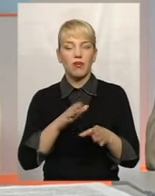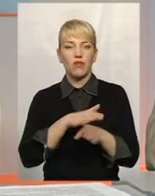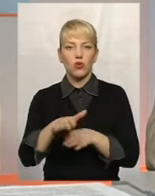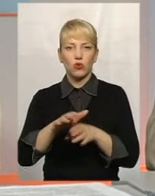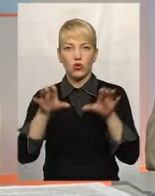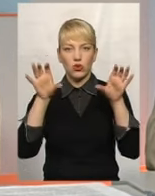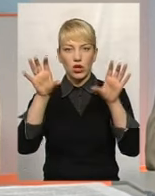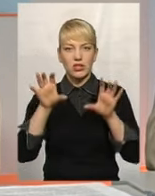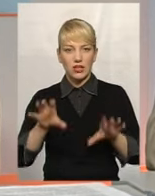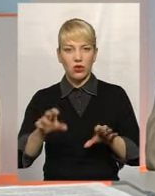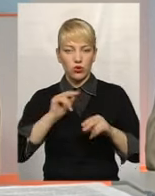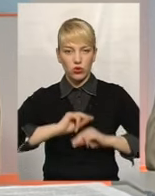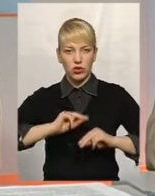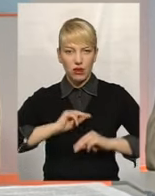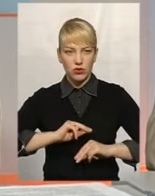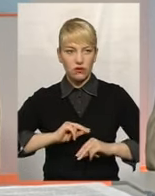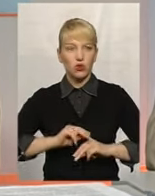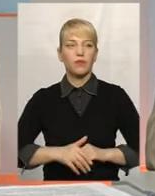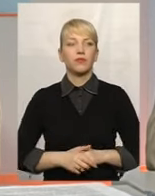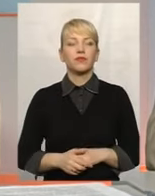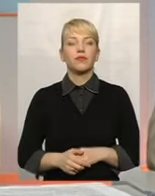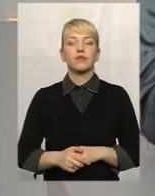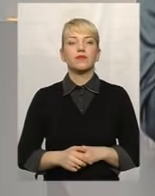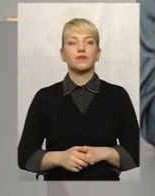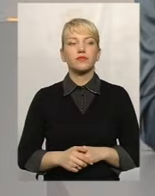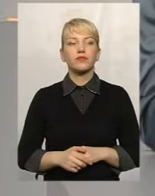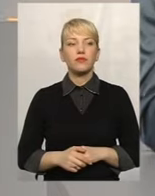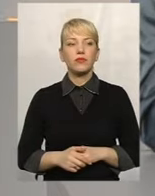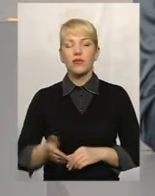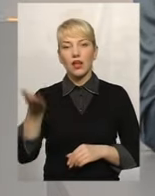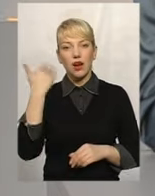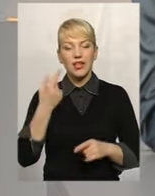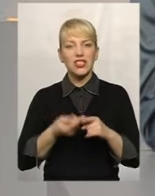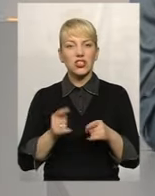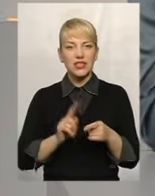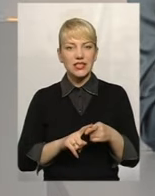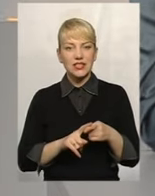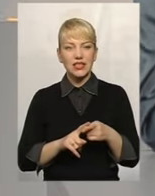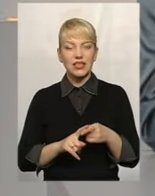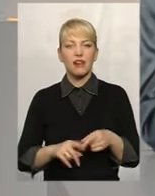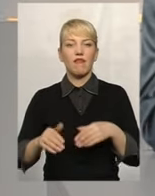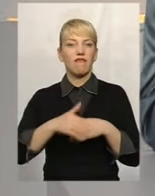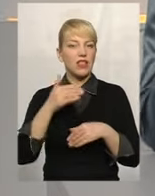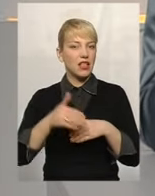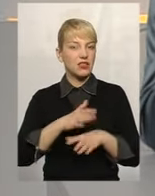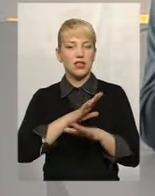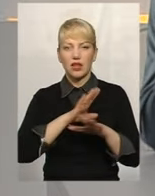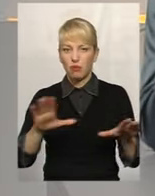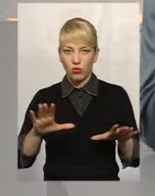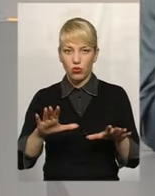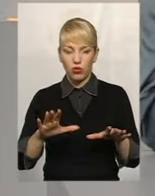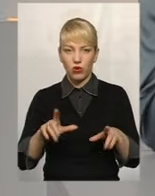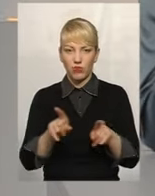трудового законодавства, оформляється. Раніше цих фінансових санкцій загалом не було. Зараз, коли ви